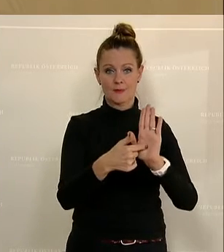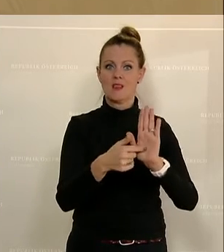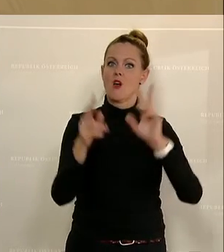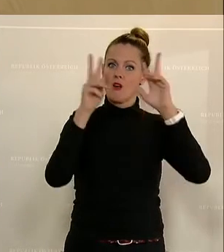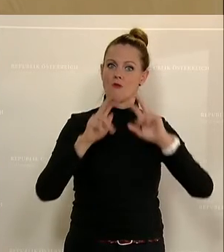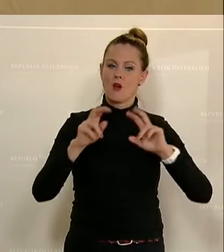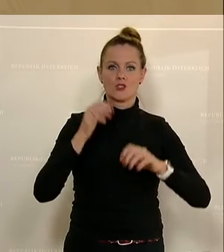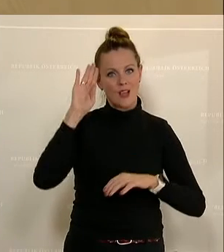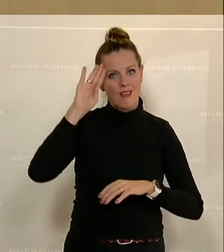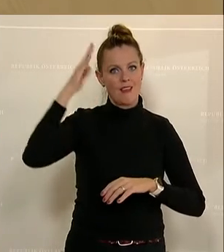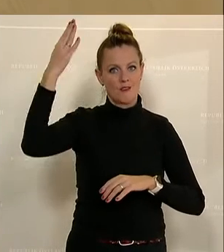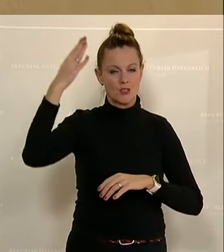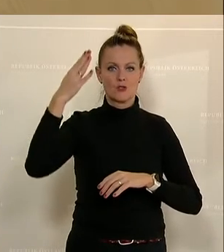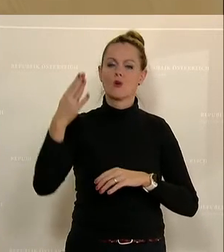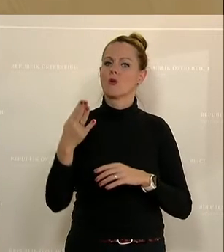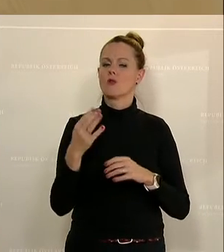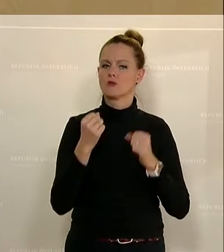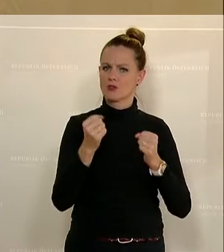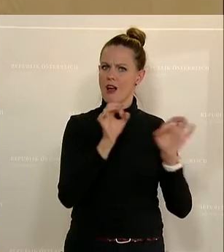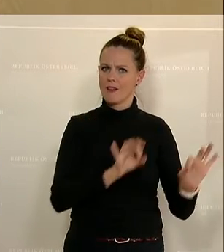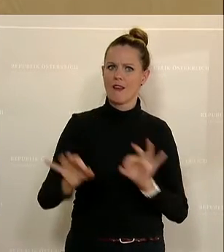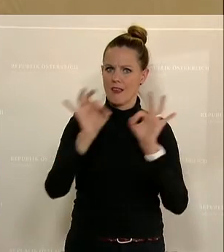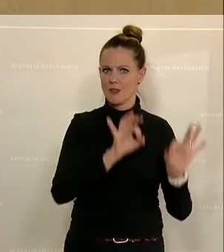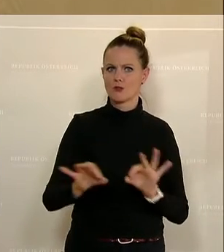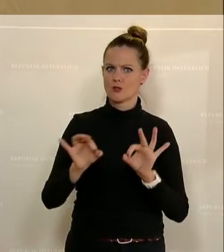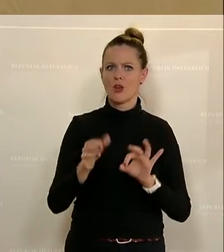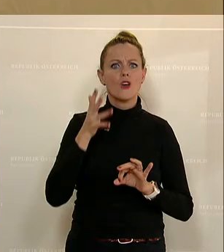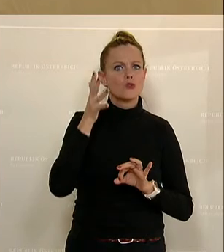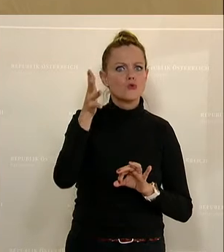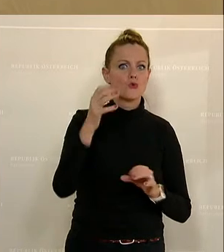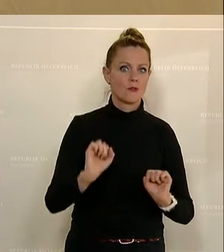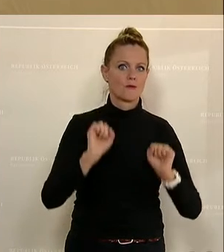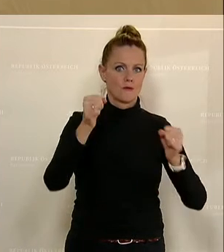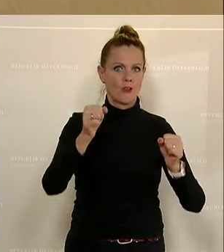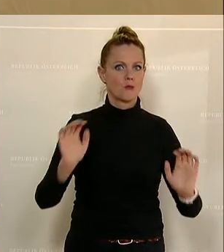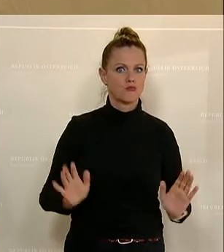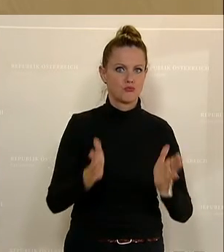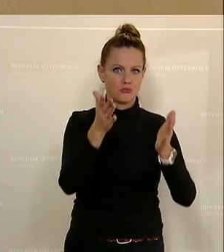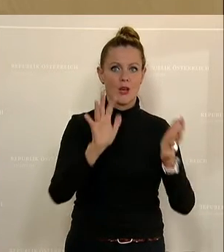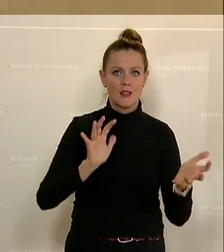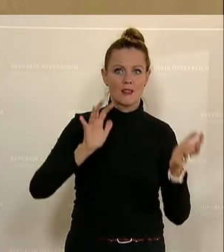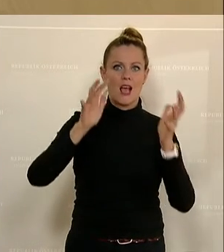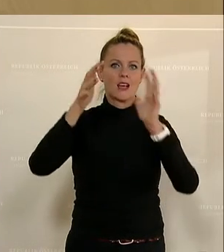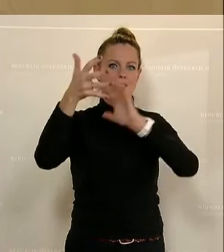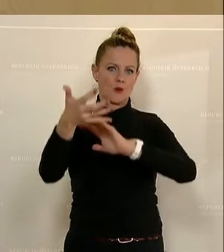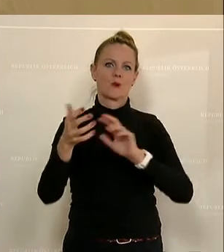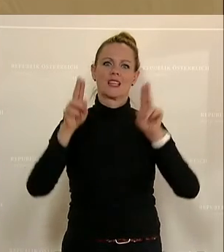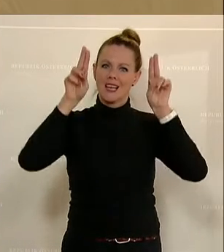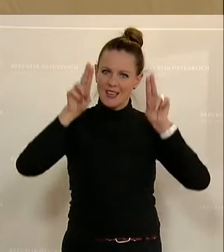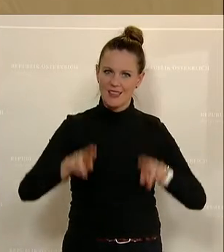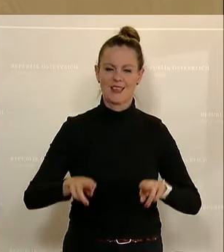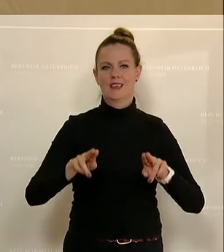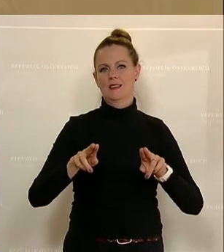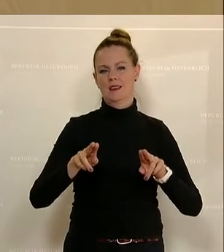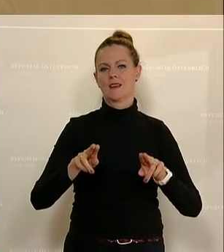Forschungs und Innovationsstarke Industrie hier wirklich weiter zukunftsfit zu machen und die Transformation richtig überstehen zu